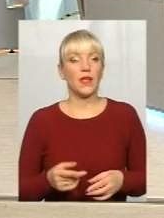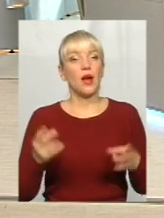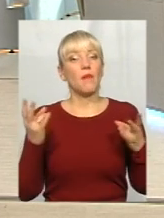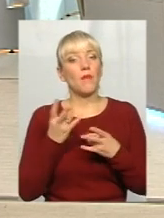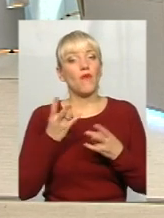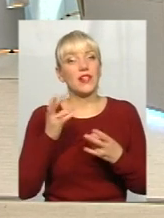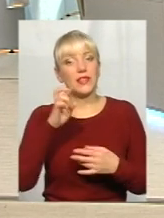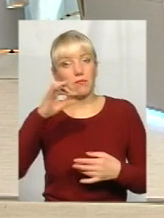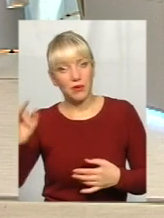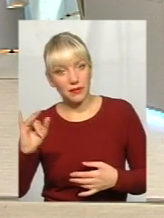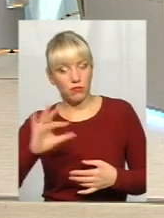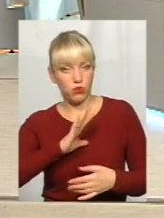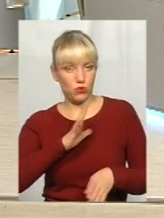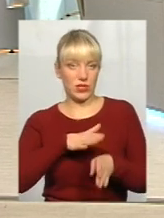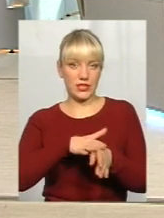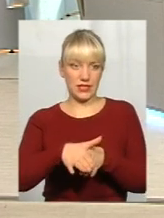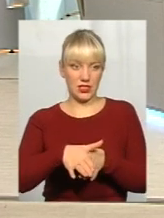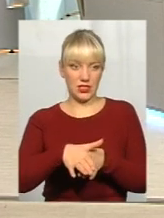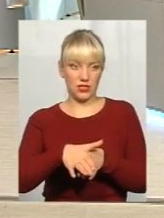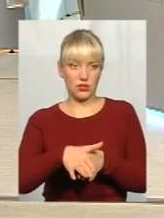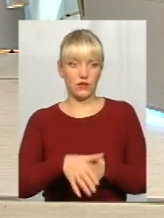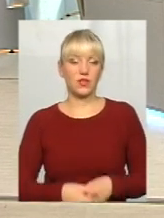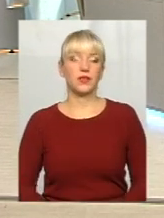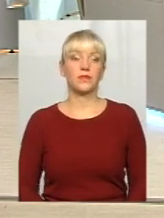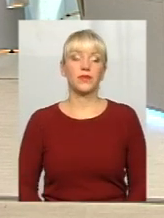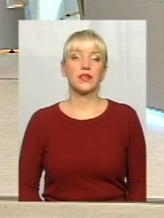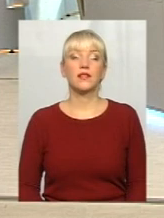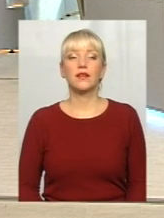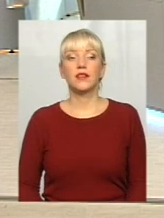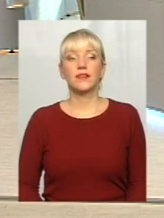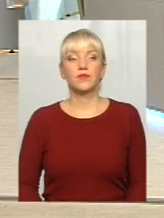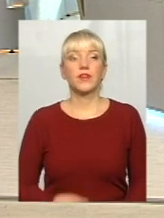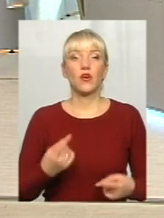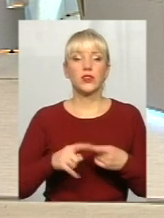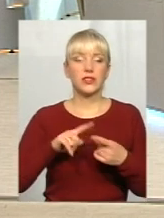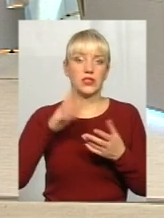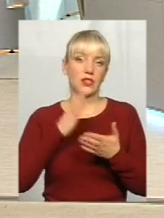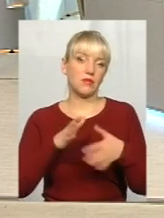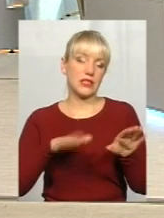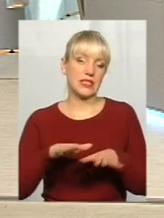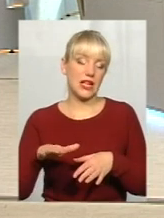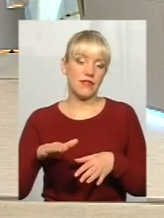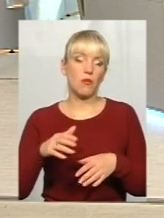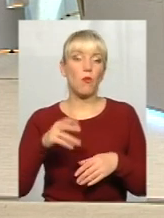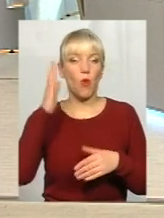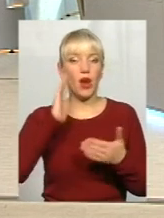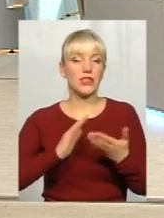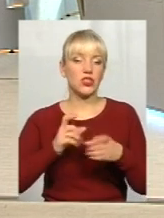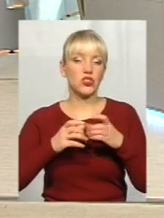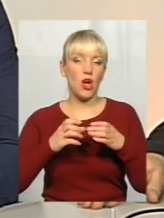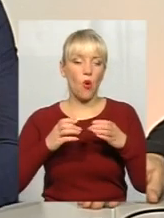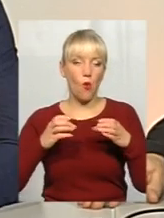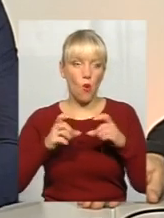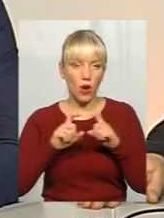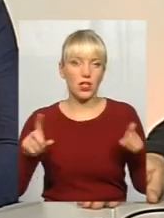здійснювати. А, ну, давайте так. Законодавчо. Це якраз є оці місцеві політичні органи, які здійснюють місцеву